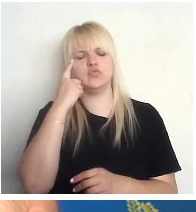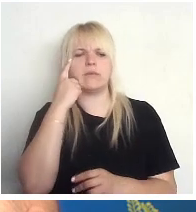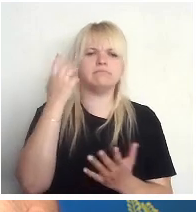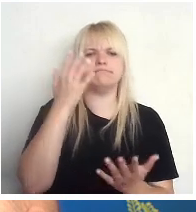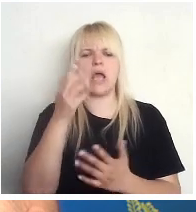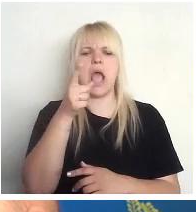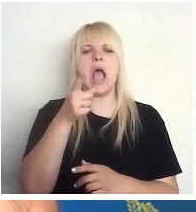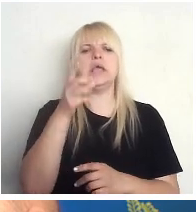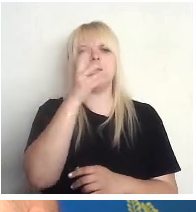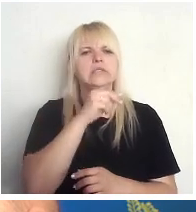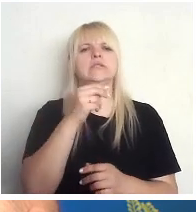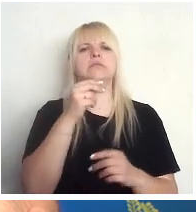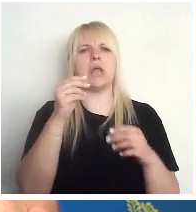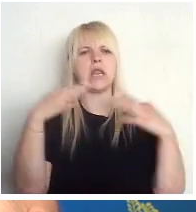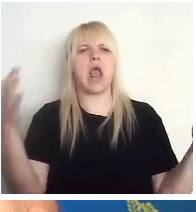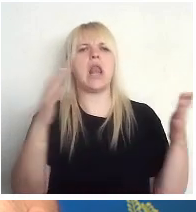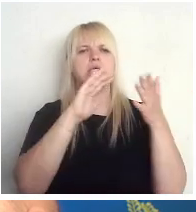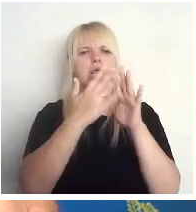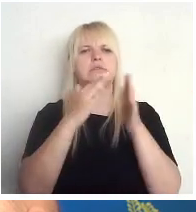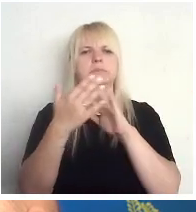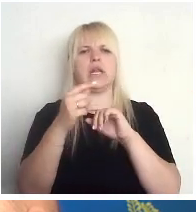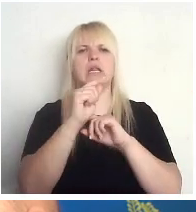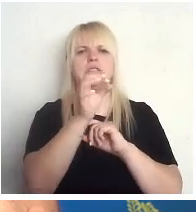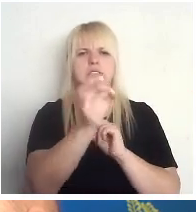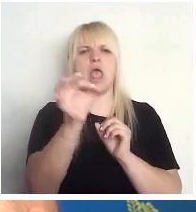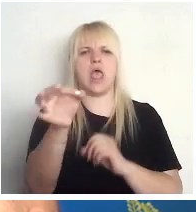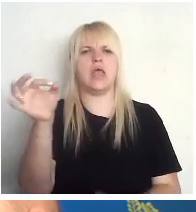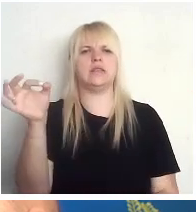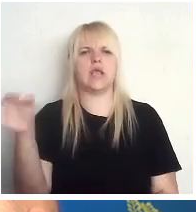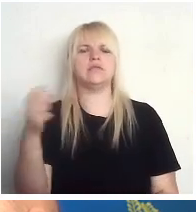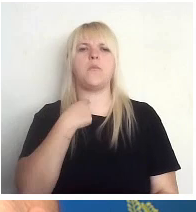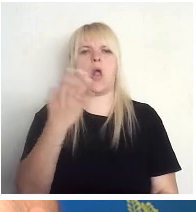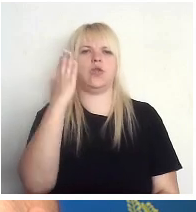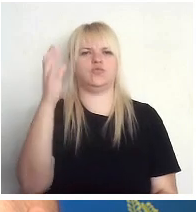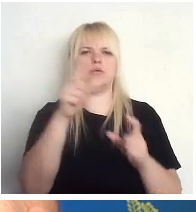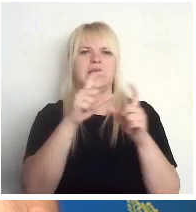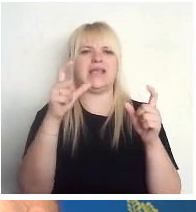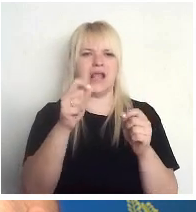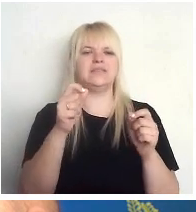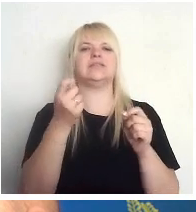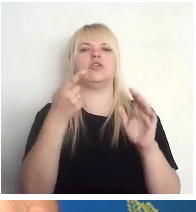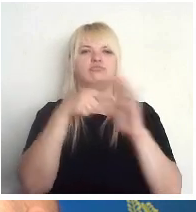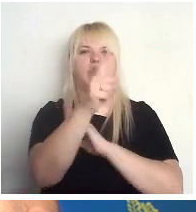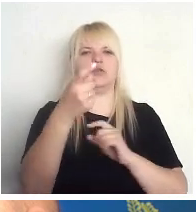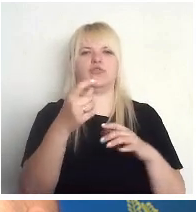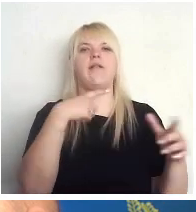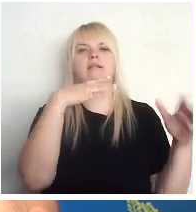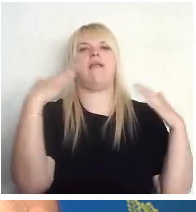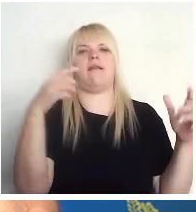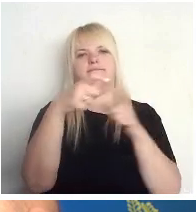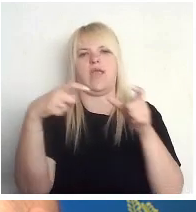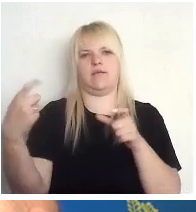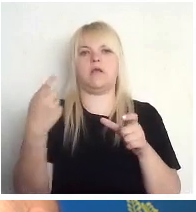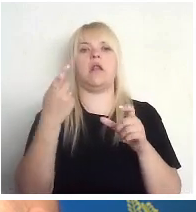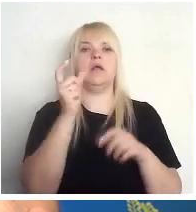teiksim, veidot lielajās pilsētās balsošanas iecirikņi lielveikalos, jo galgalā cilvēki